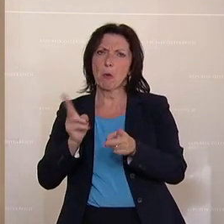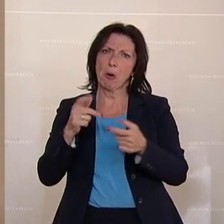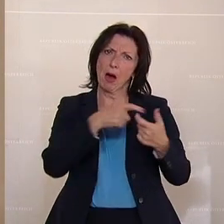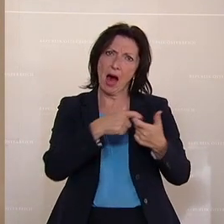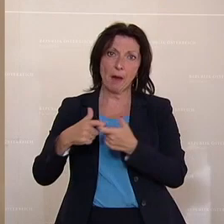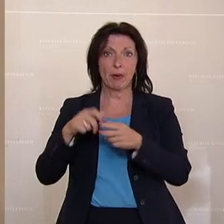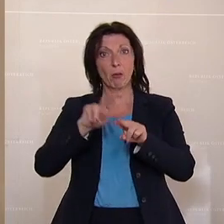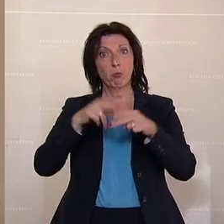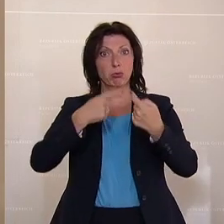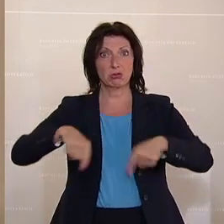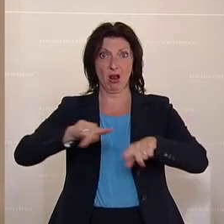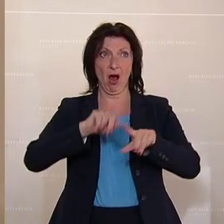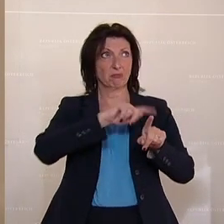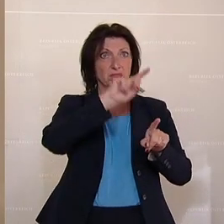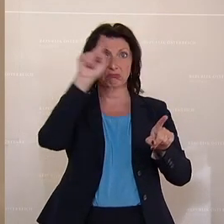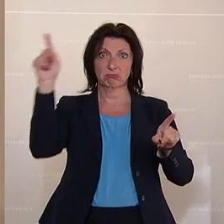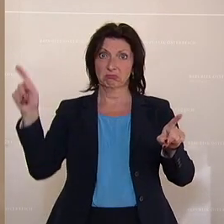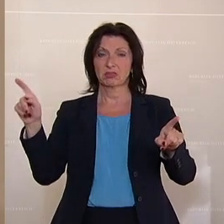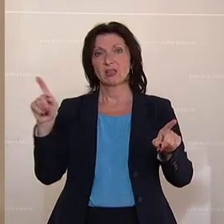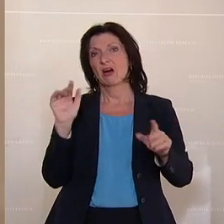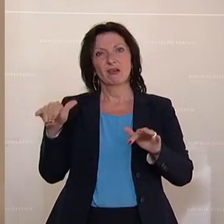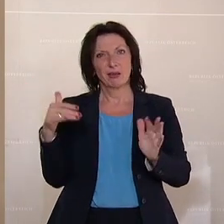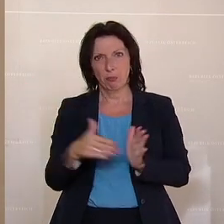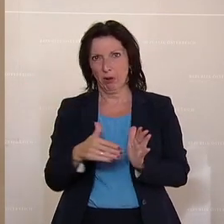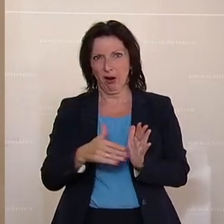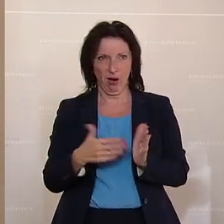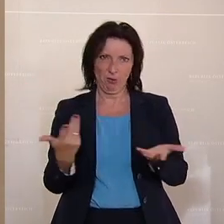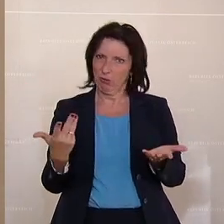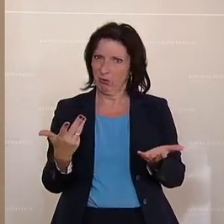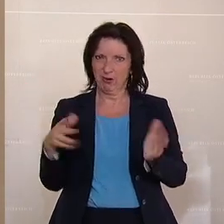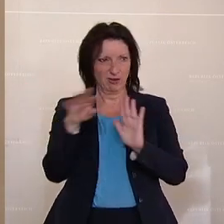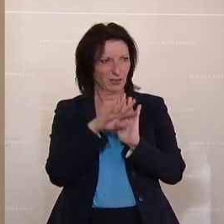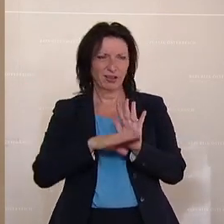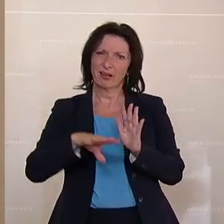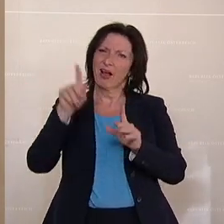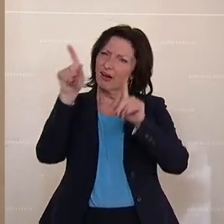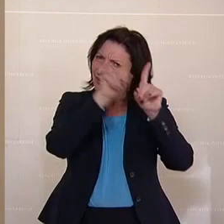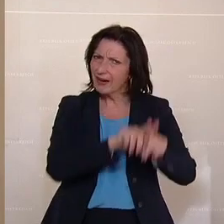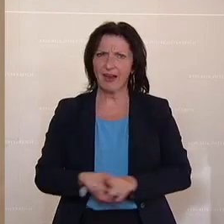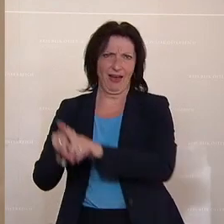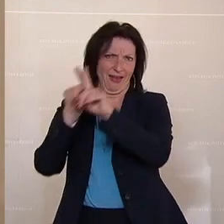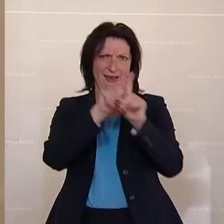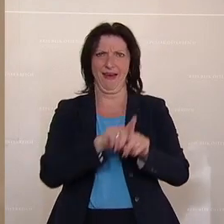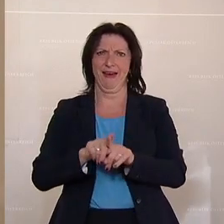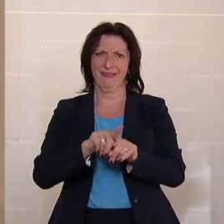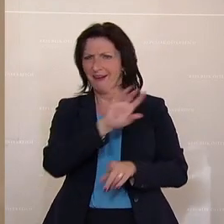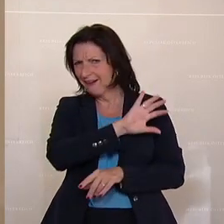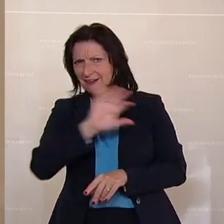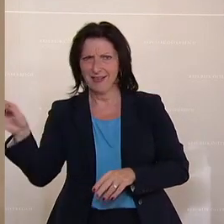Bundesland. Und ich denke, auch hier braucht es grundsätzlich eine einheitliche Regelung, die über das gesamte Bundesgebiet hier